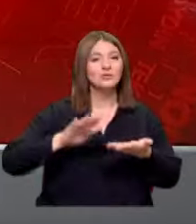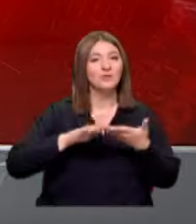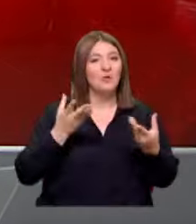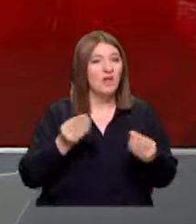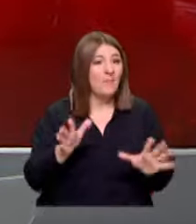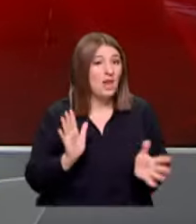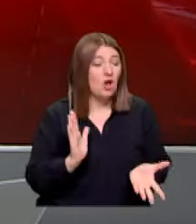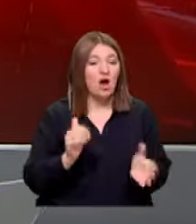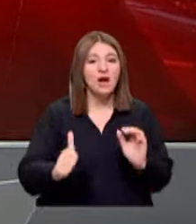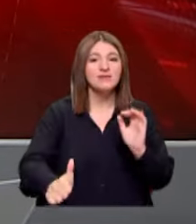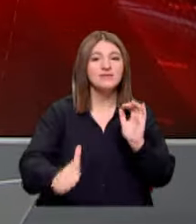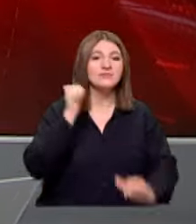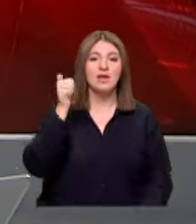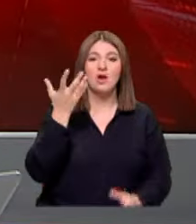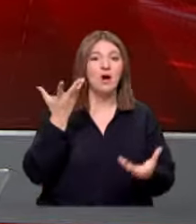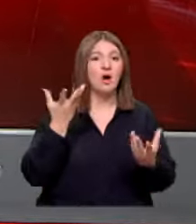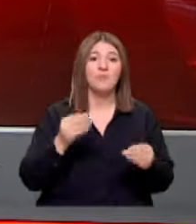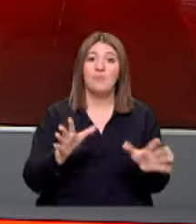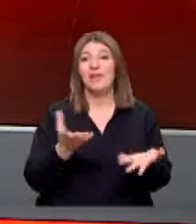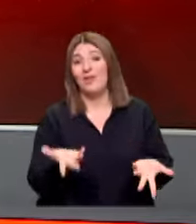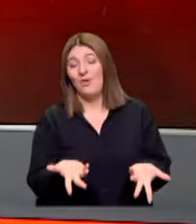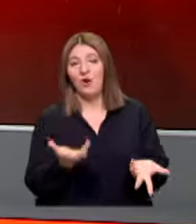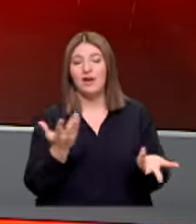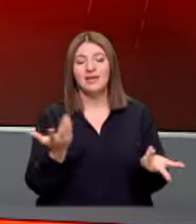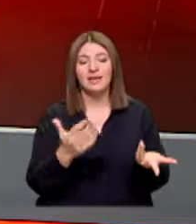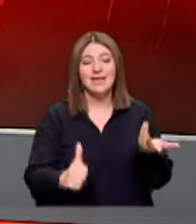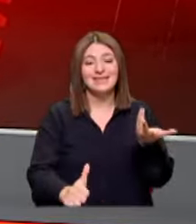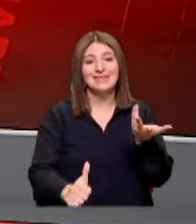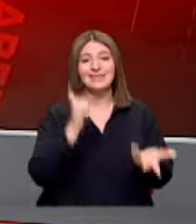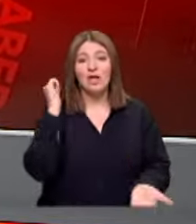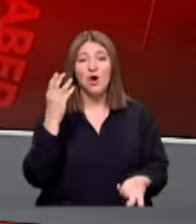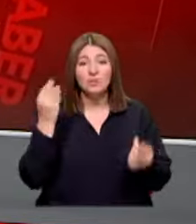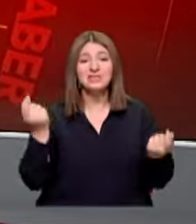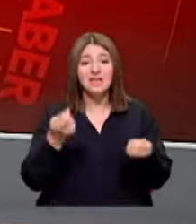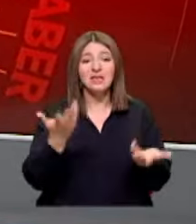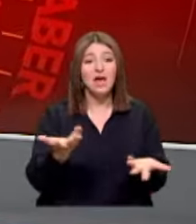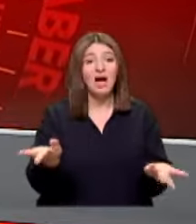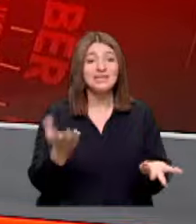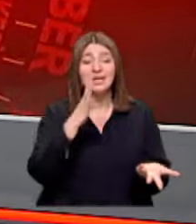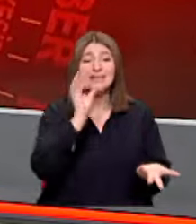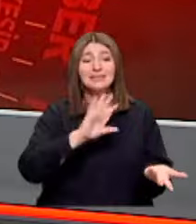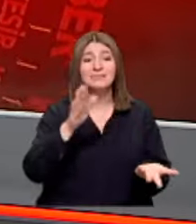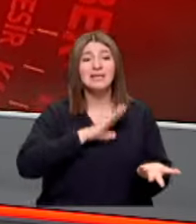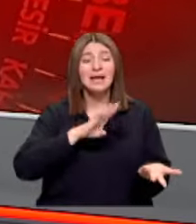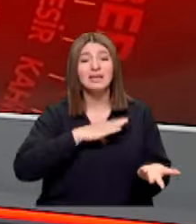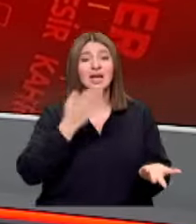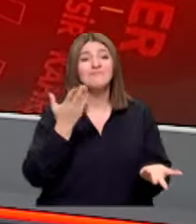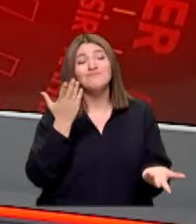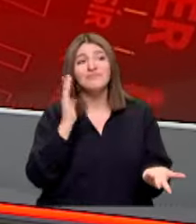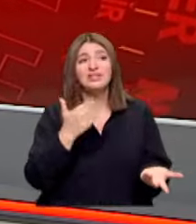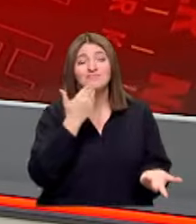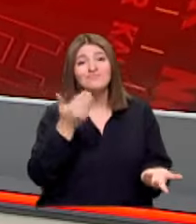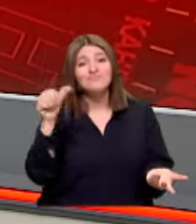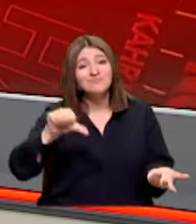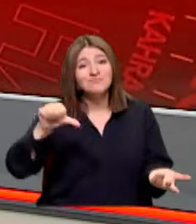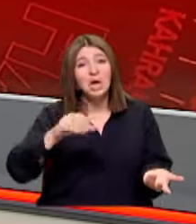olmayabiliyor geri dönüşü olmayabiliyor yani geri dönmeye çalışsanız da artık kimseye derdinizi pek fazla